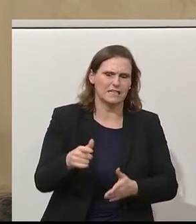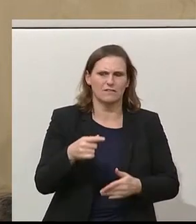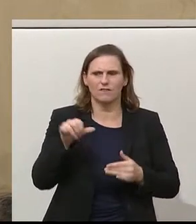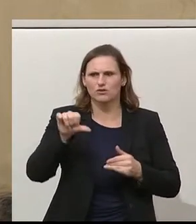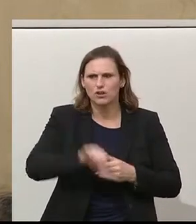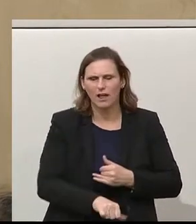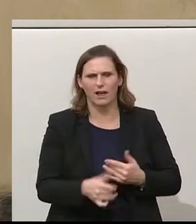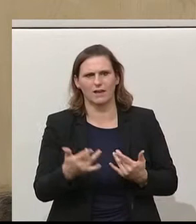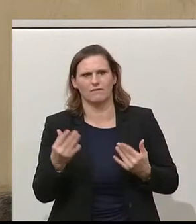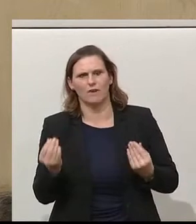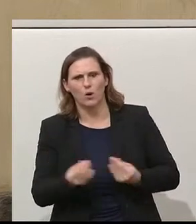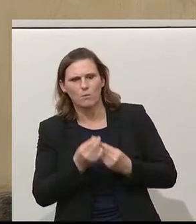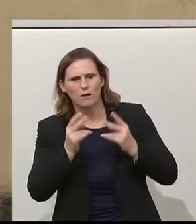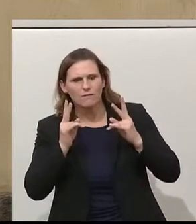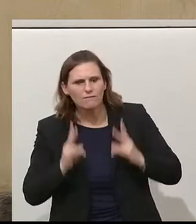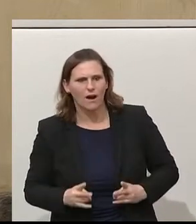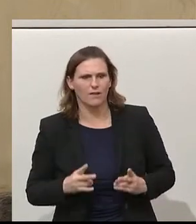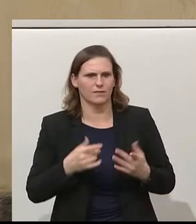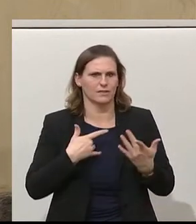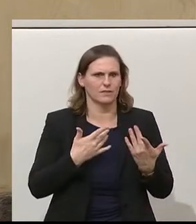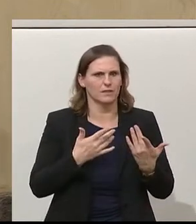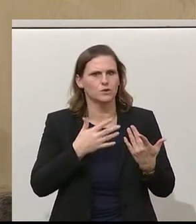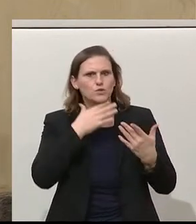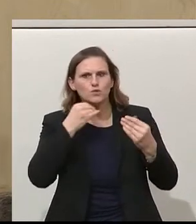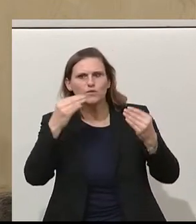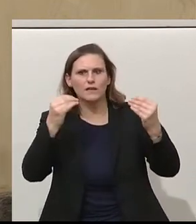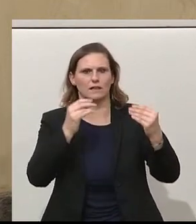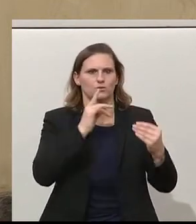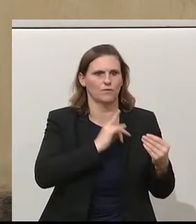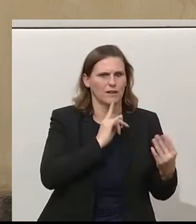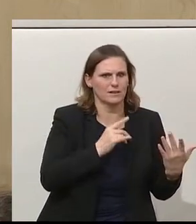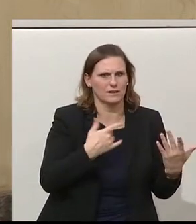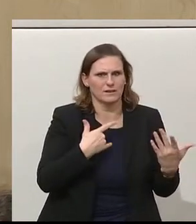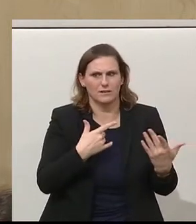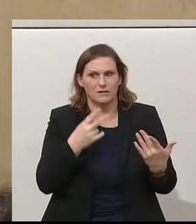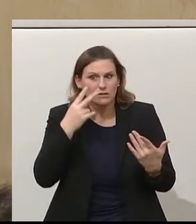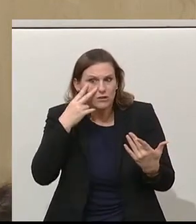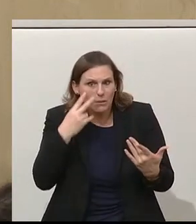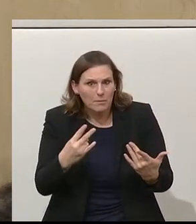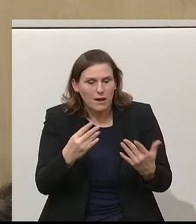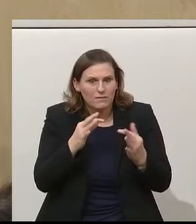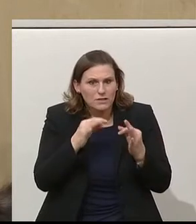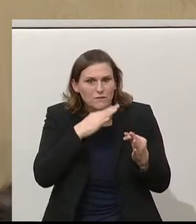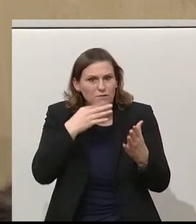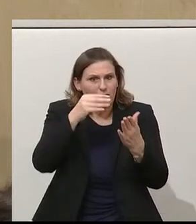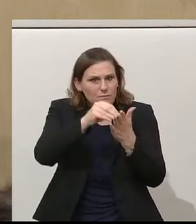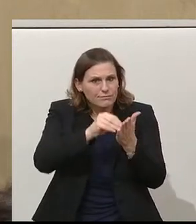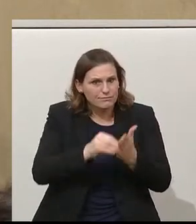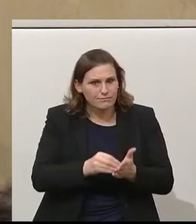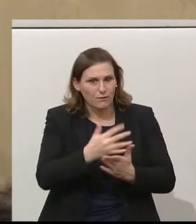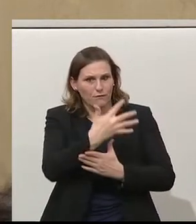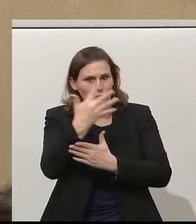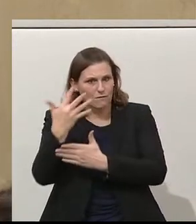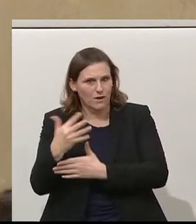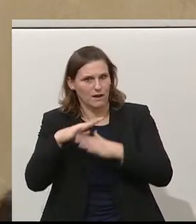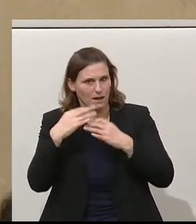ist und wer wen, warum, wann über den Tisch gezogen hat. Schauen Sie doch einmal darauf hin, was uns da alles gelungen ist und was uns in den kommenden fünf Jahren